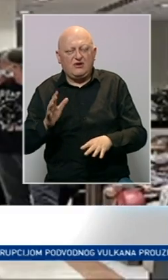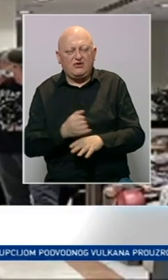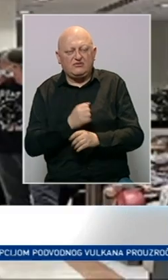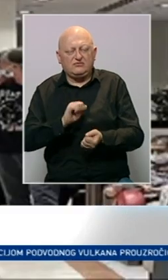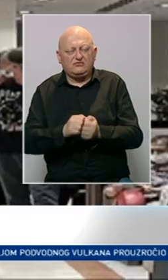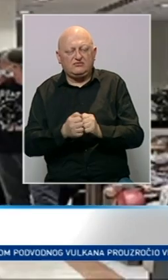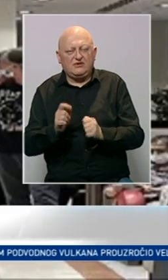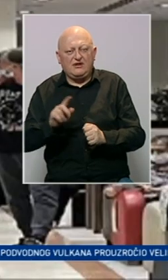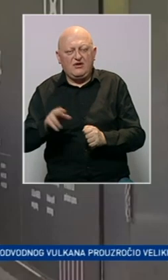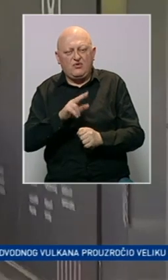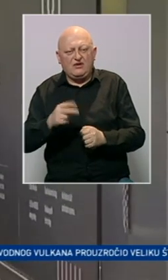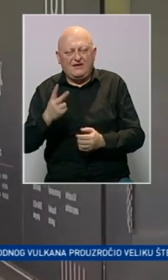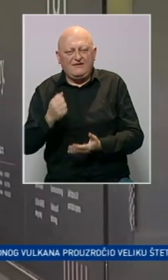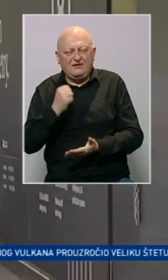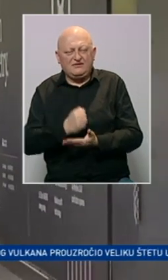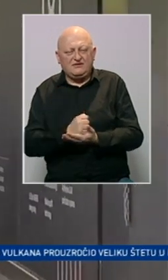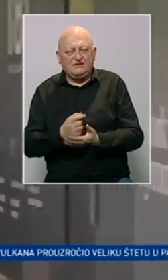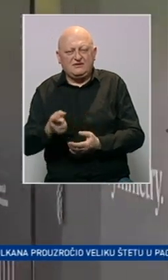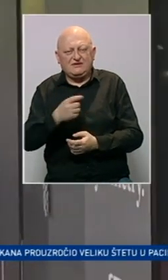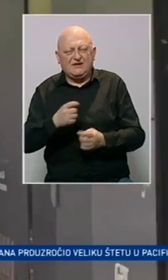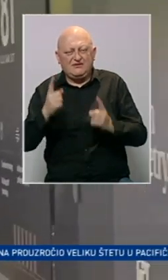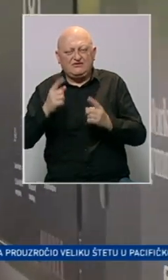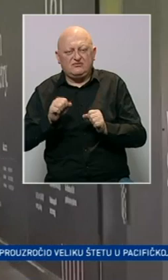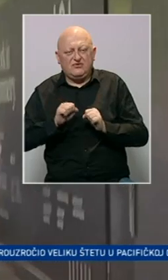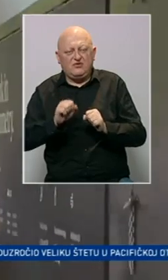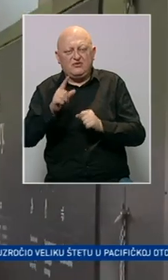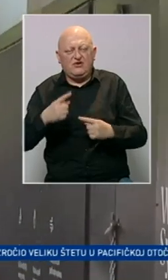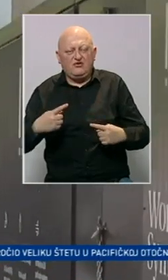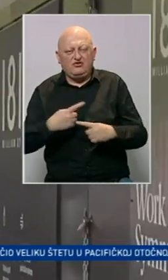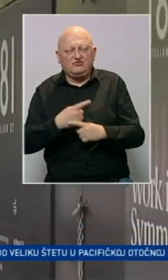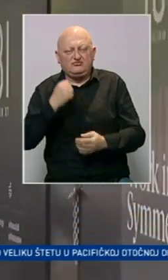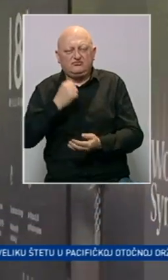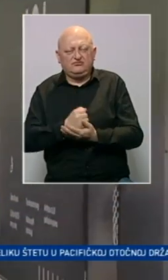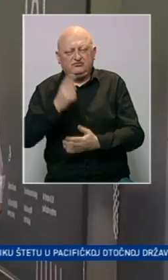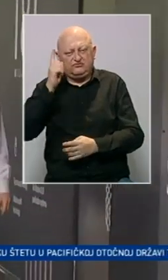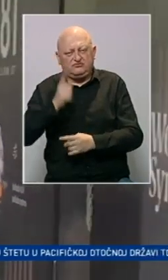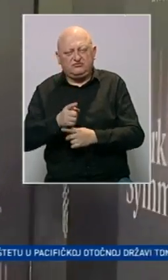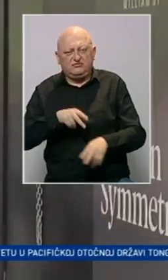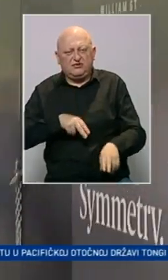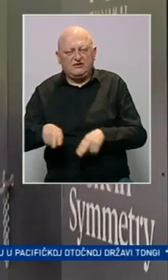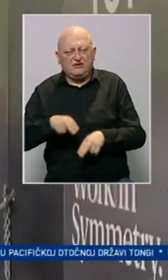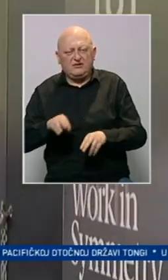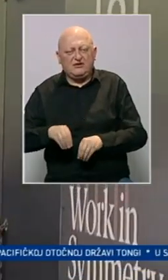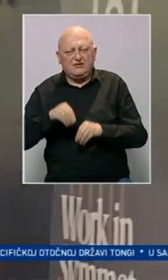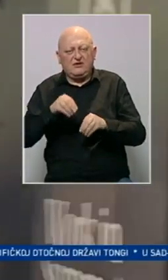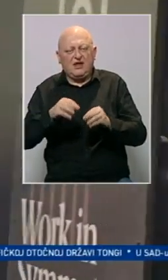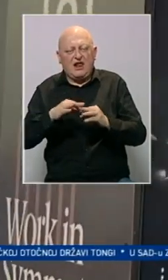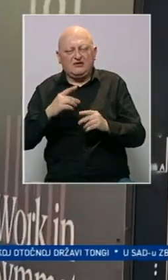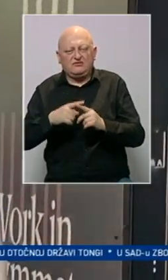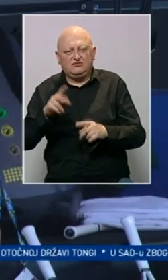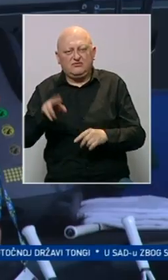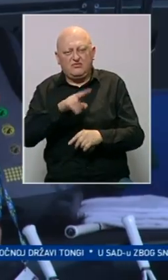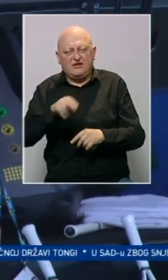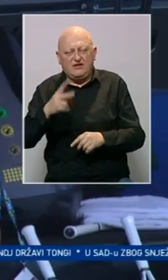u borbi da mu se ne ukine viza. Savezni sud jednoglasno je odbio njegovu žalbu i potvrdio odluku ministra za imigracije Aleksa Hawka o